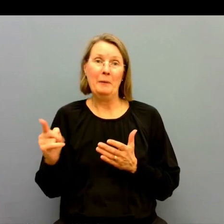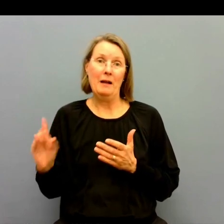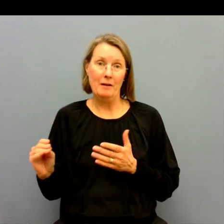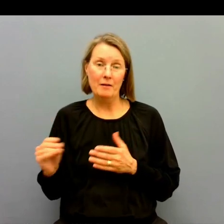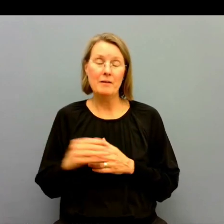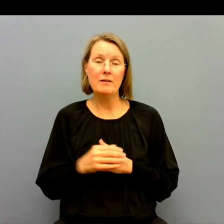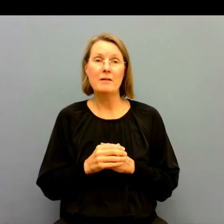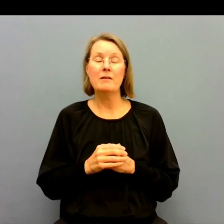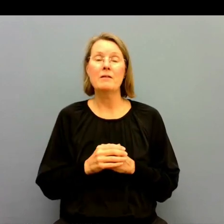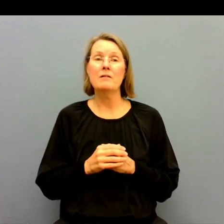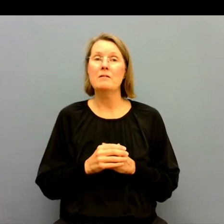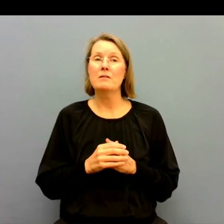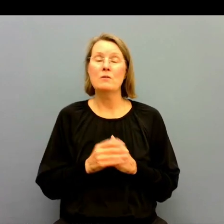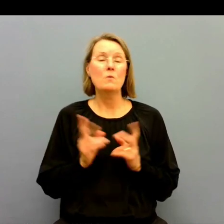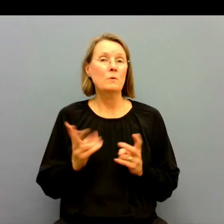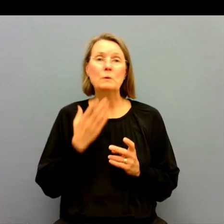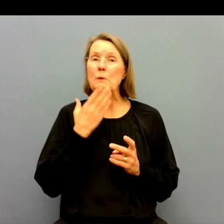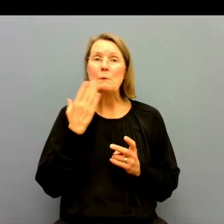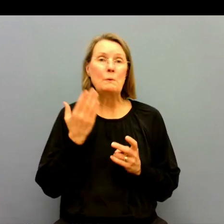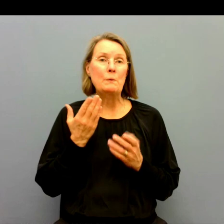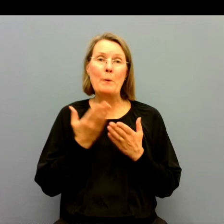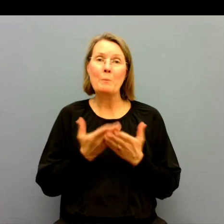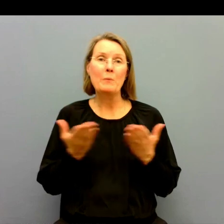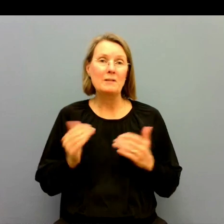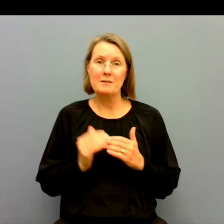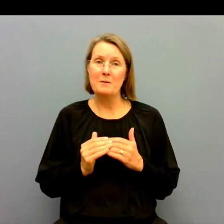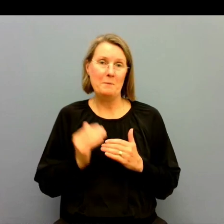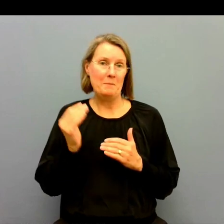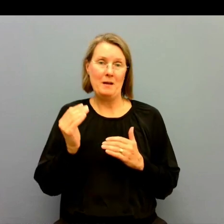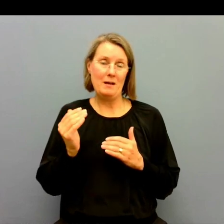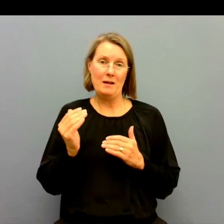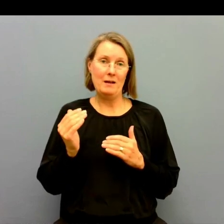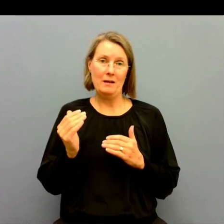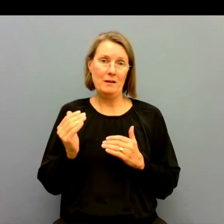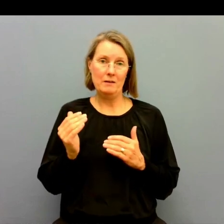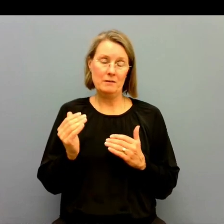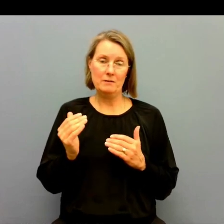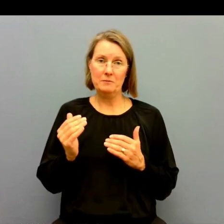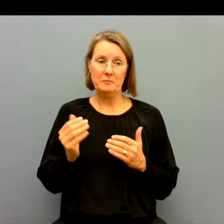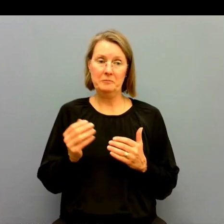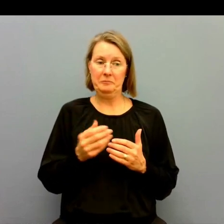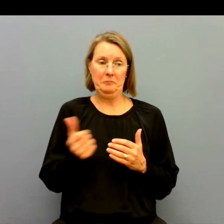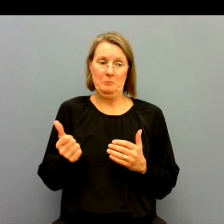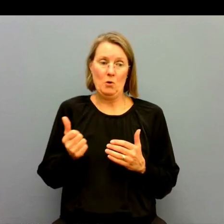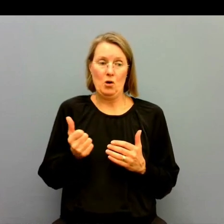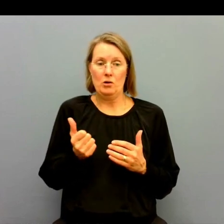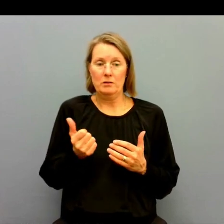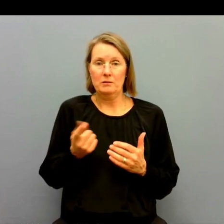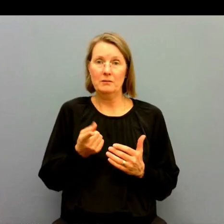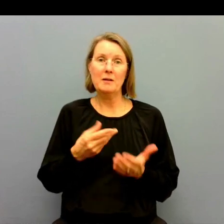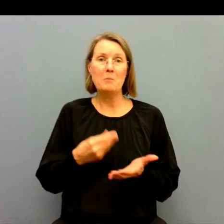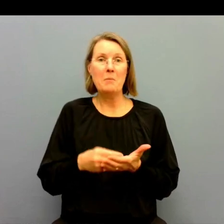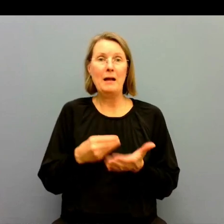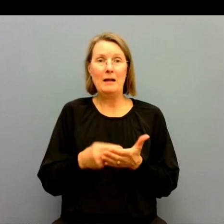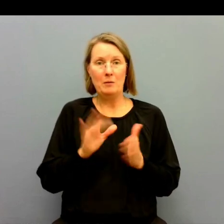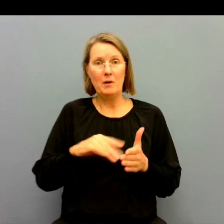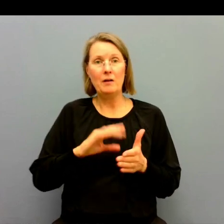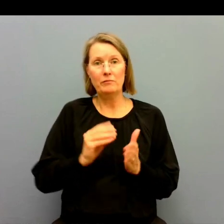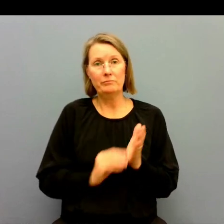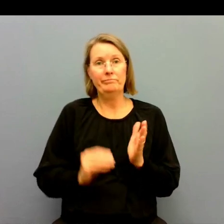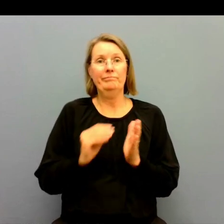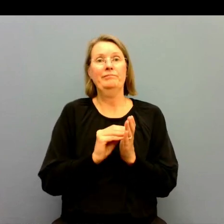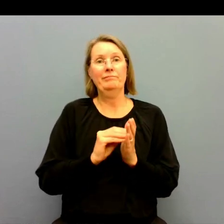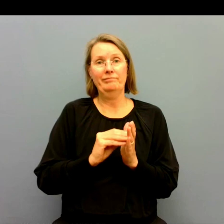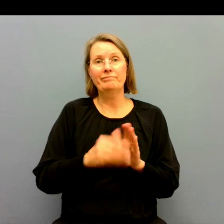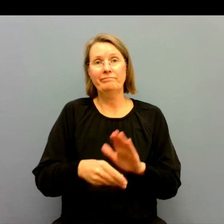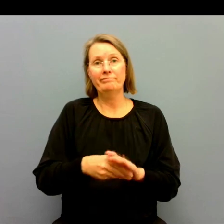Och det har ju inte presenterats något mer egentligen än just de här pengarna som tillförs.